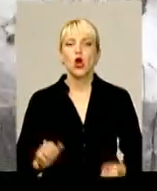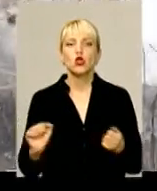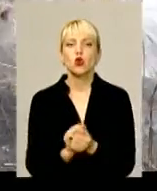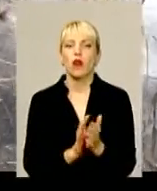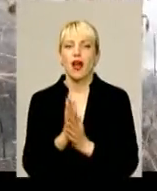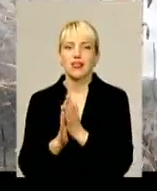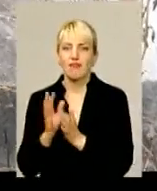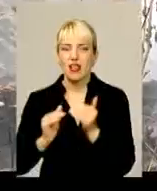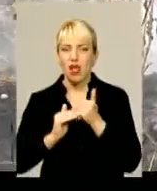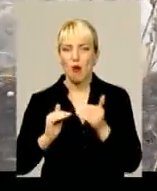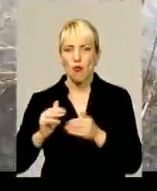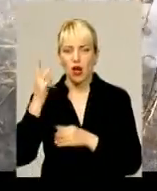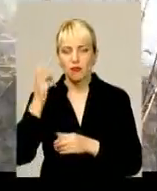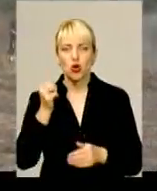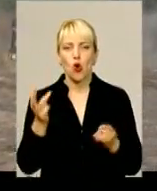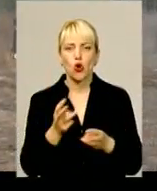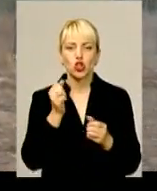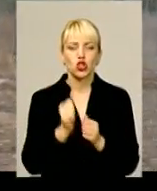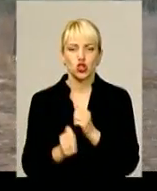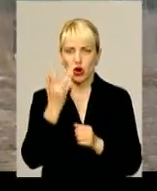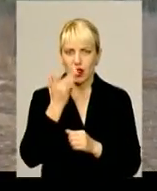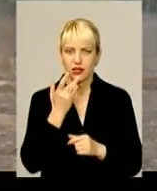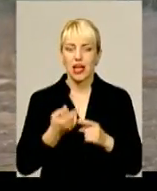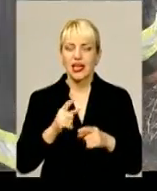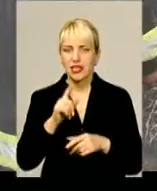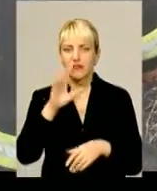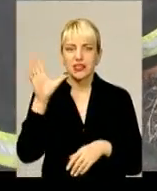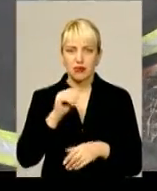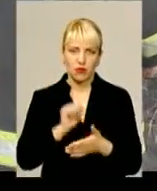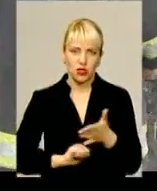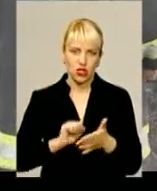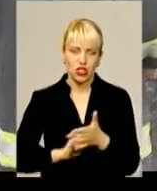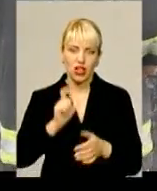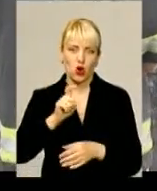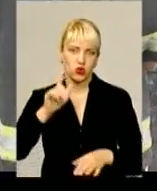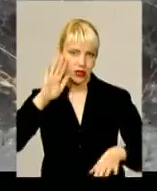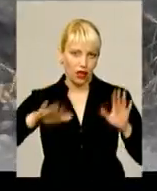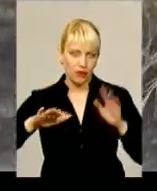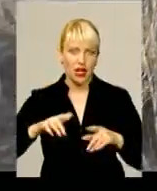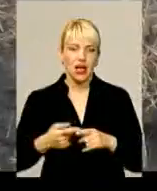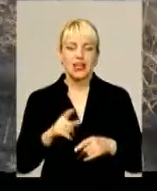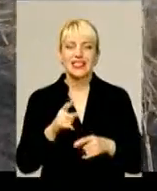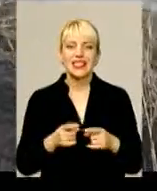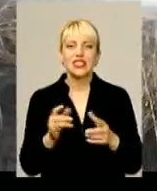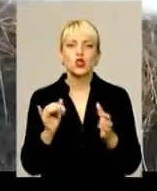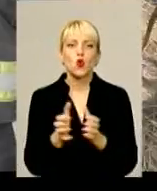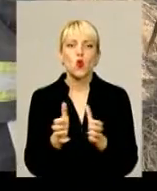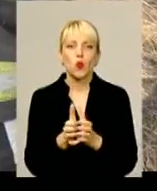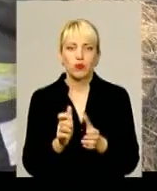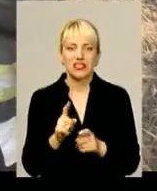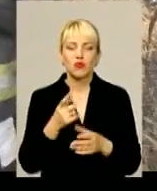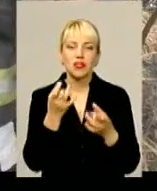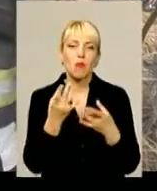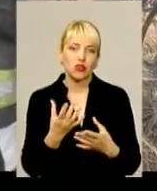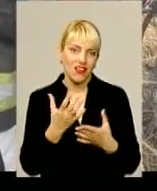трава на полях Хмельниччини горить щоліта і майже кожен раз через людську необачність або ж скупість. Бо це найпростіший варіант утилізації